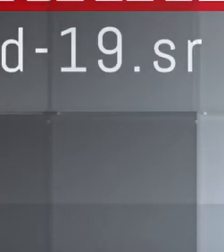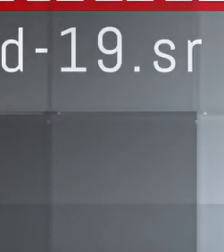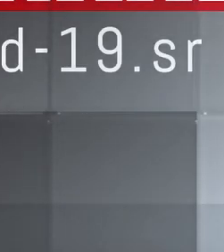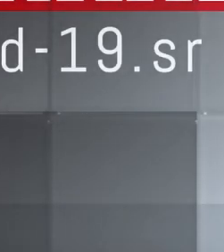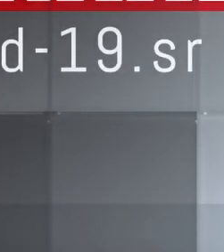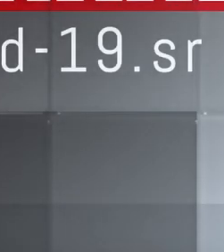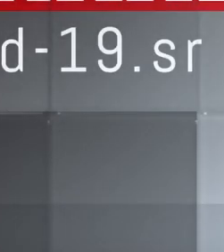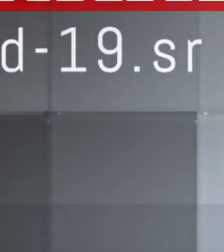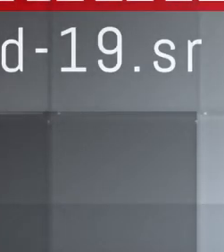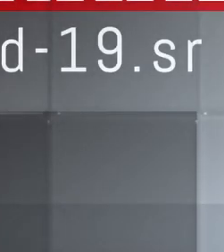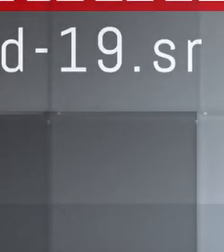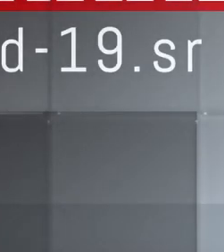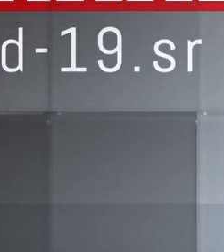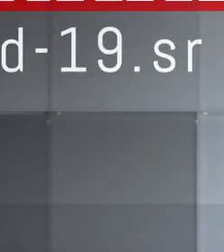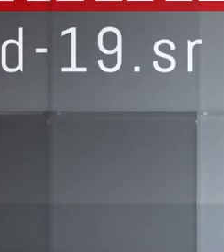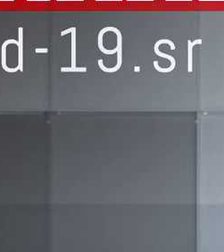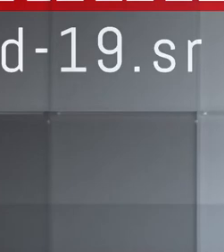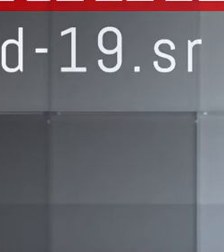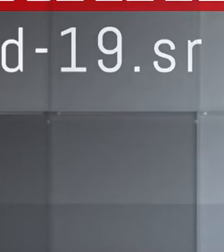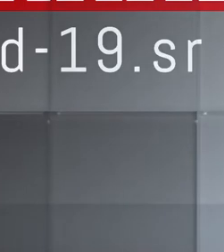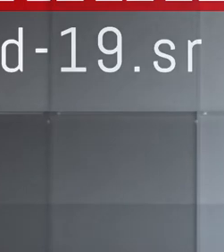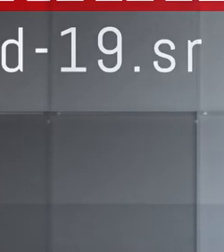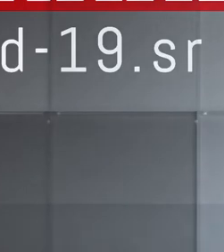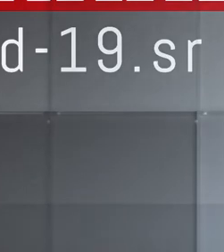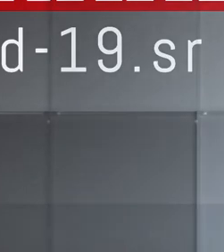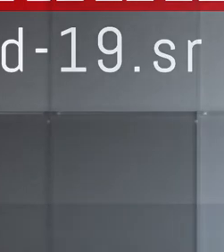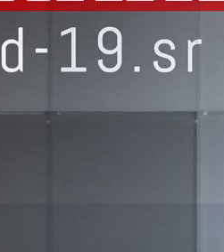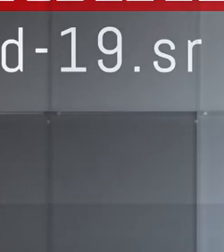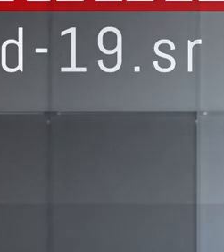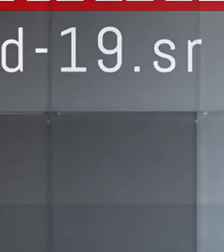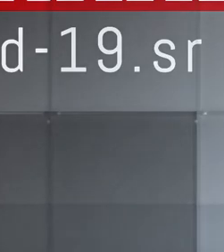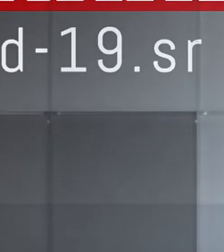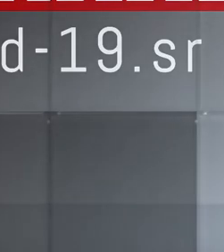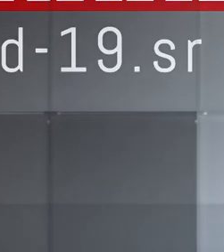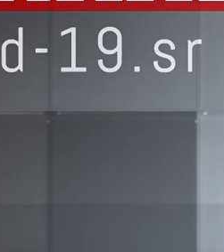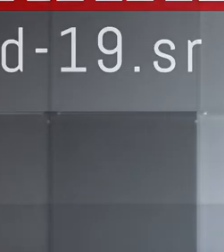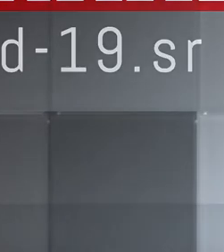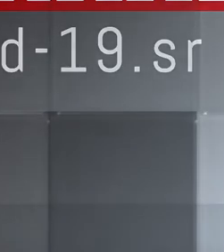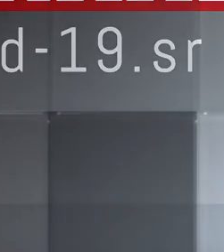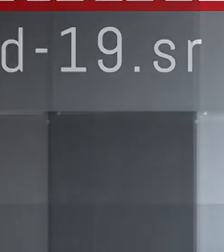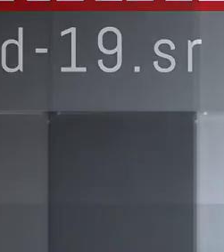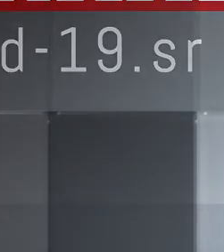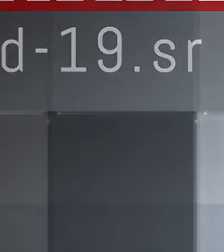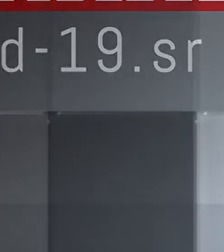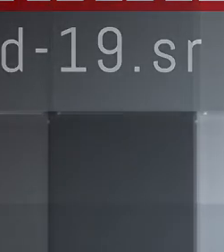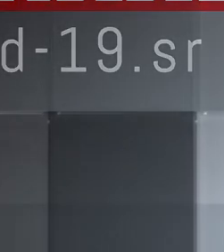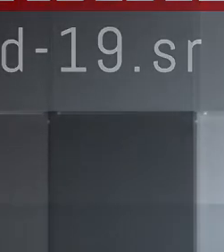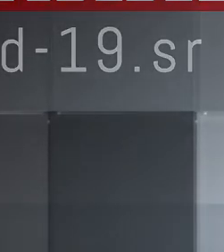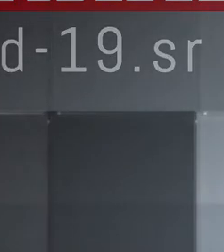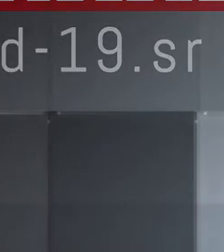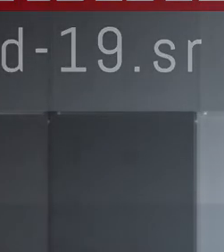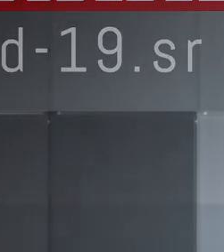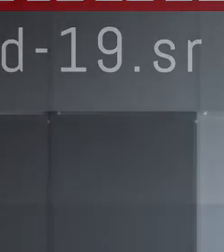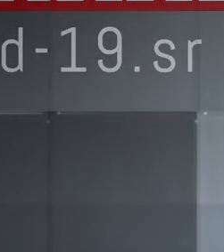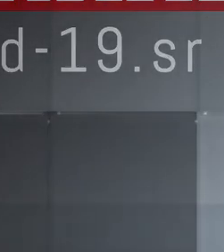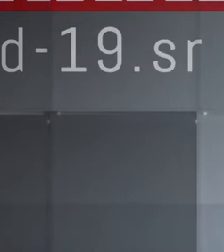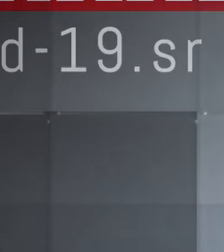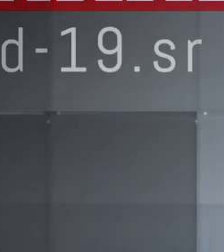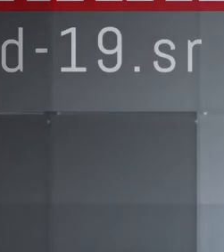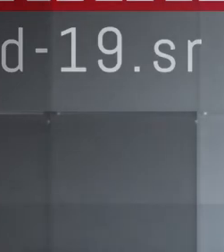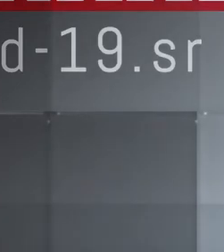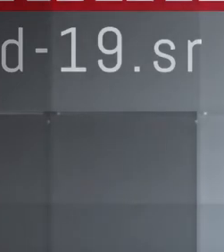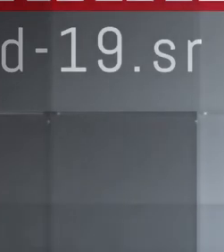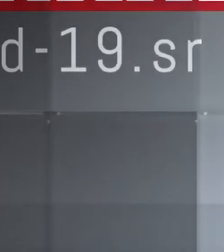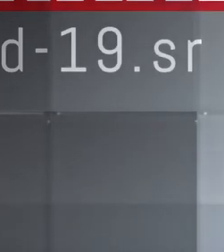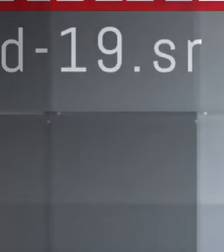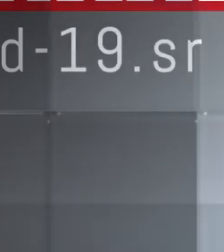het aantal besmettingen en is er zelfs gespeculeerd dat de cijfers niet op waarheid berusten. EPI, de myoloog